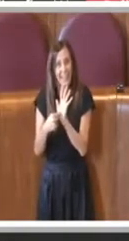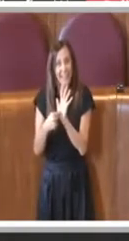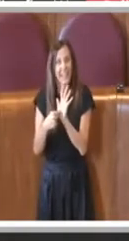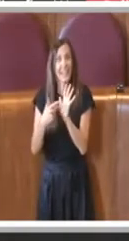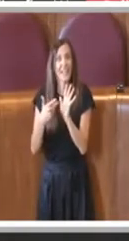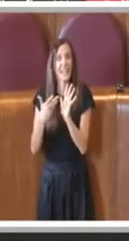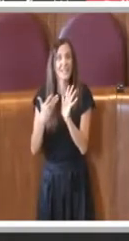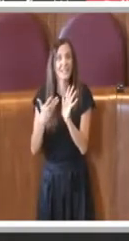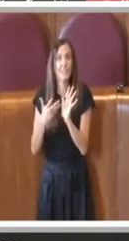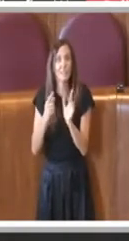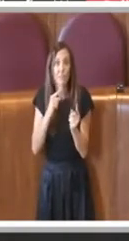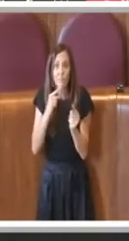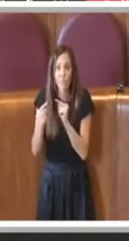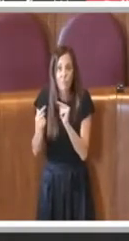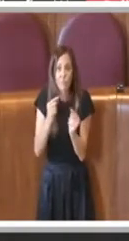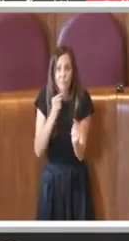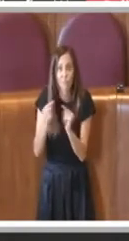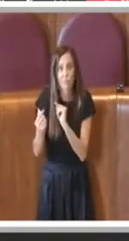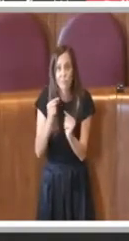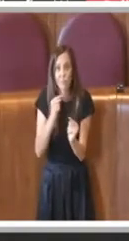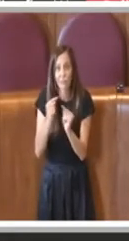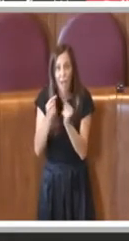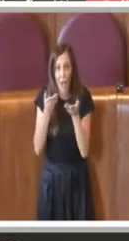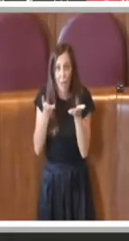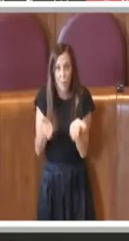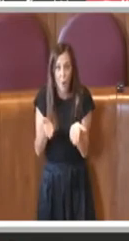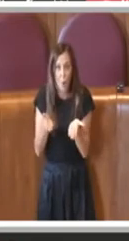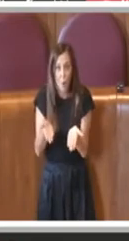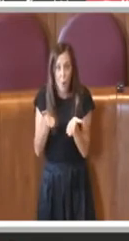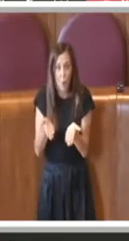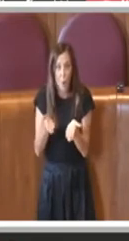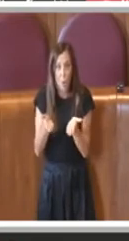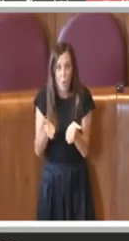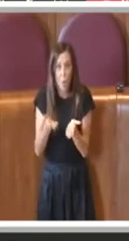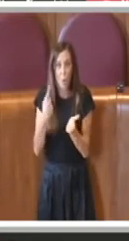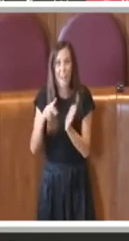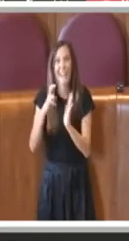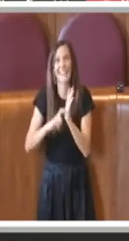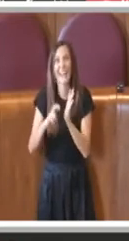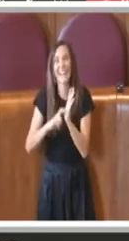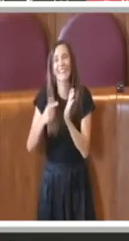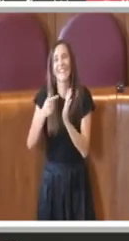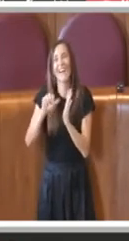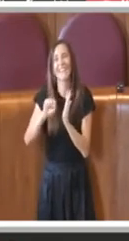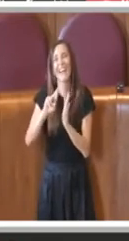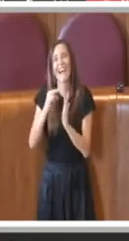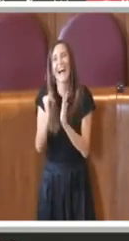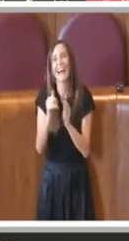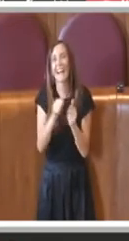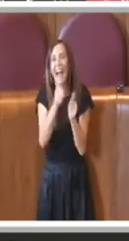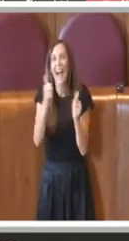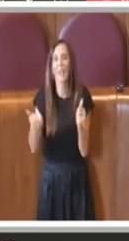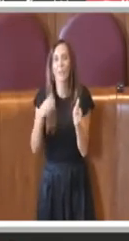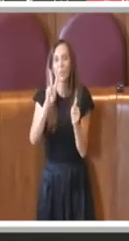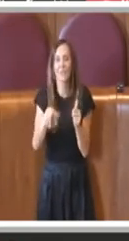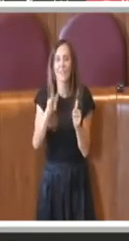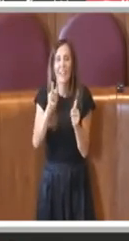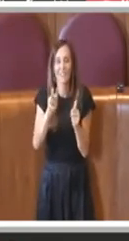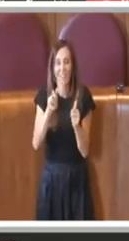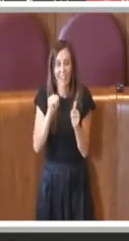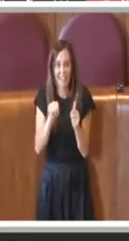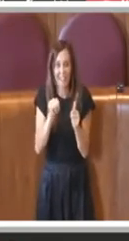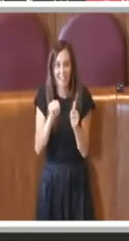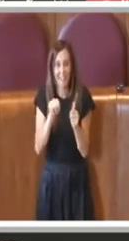discutendo in adesso con la tariffa tale del 2020 se non andiamo a